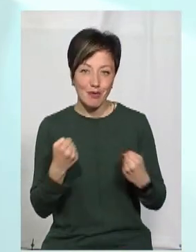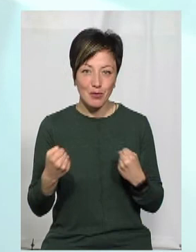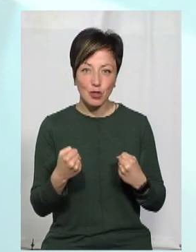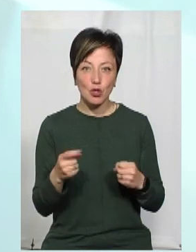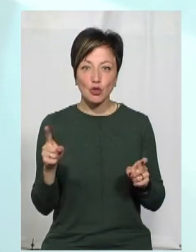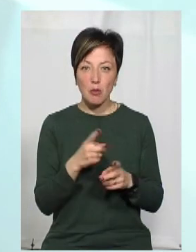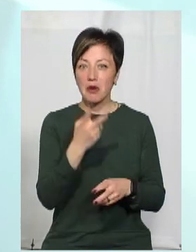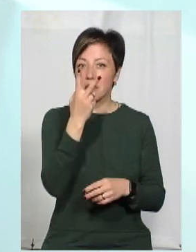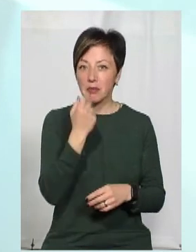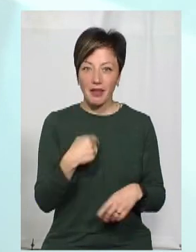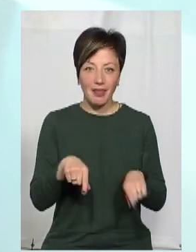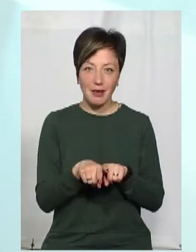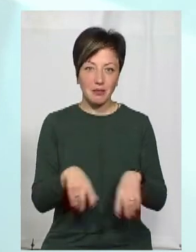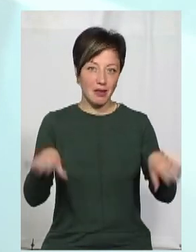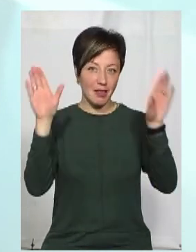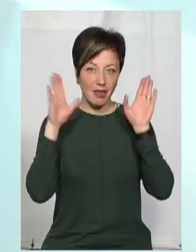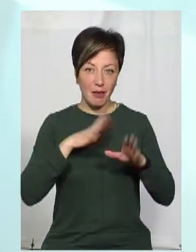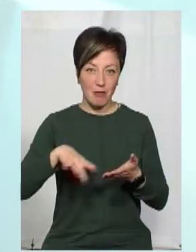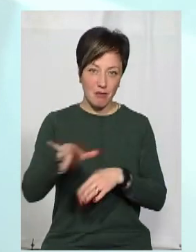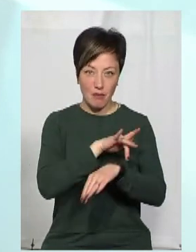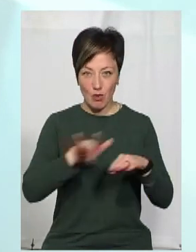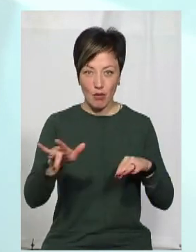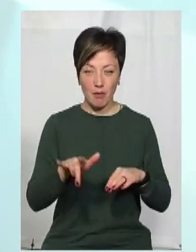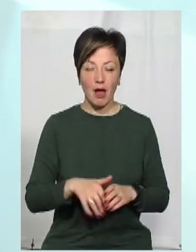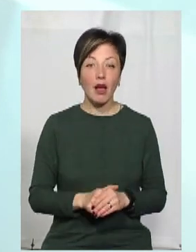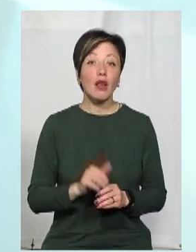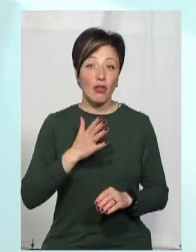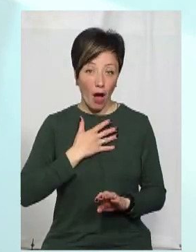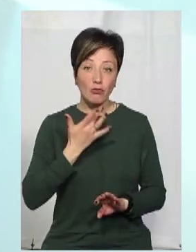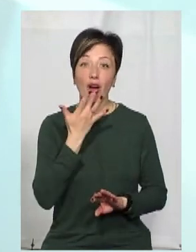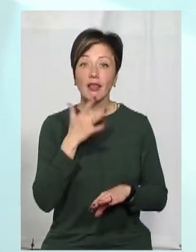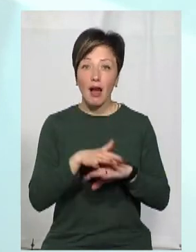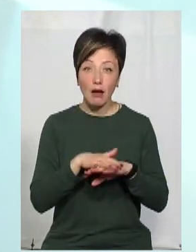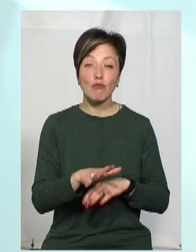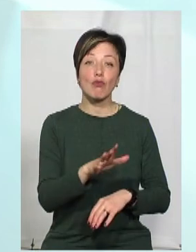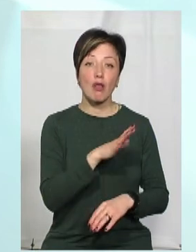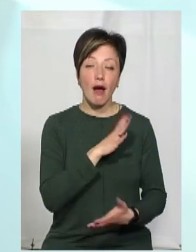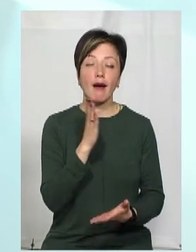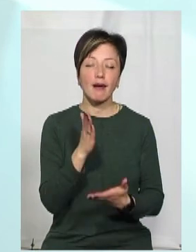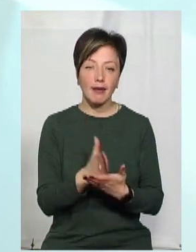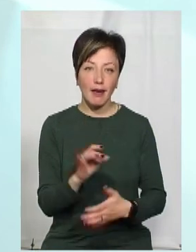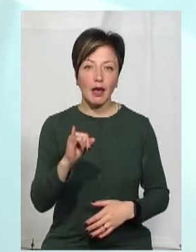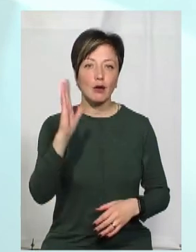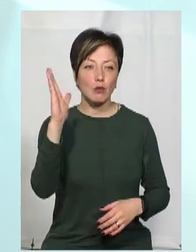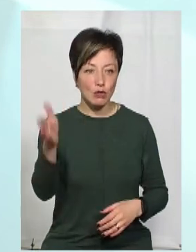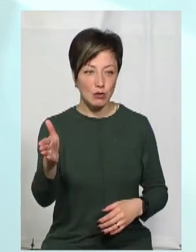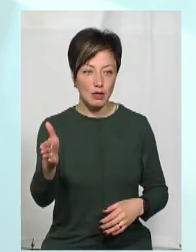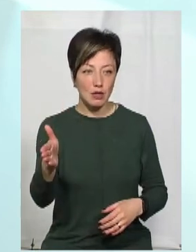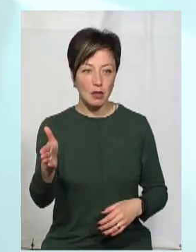Щоби смирилися, то нас вже не було б. Наша нація була, є і буде.